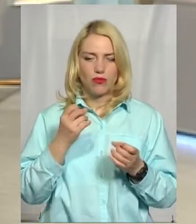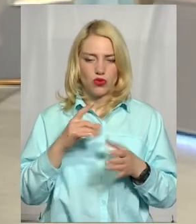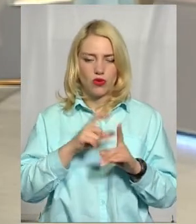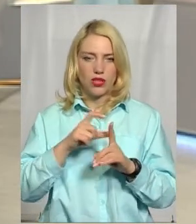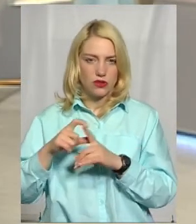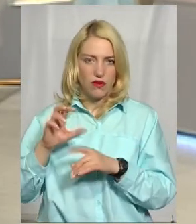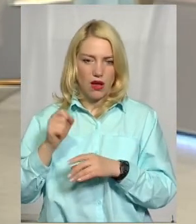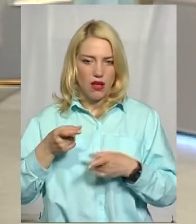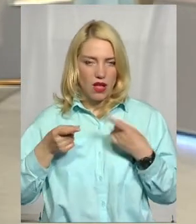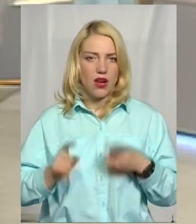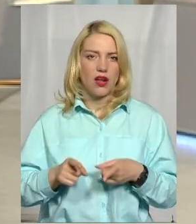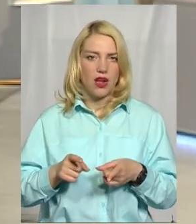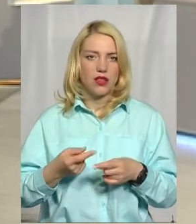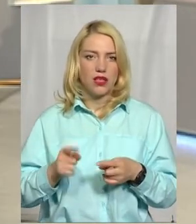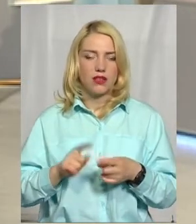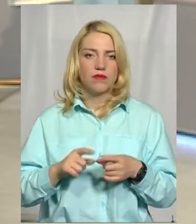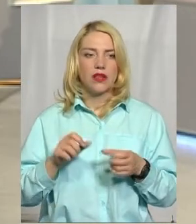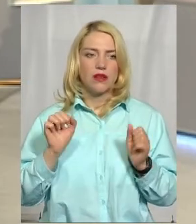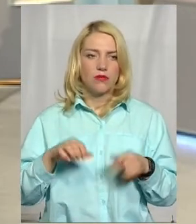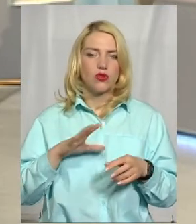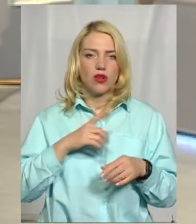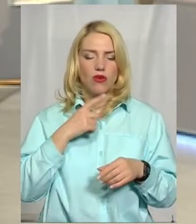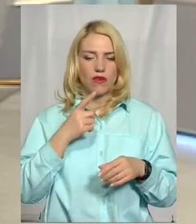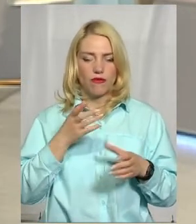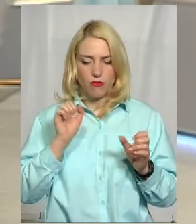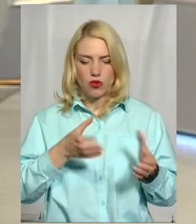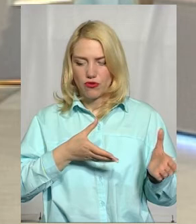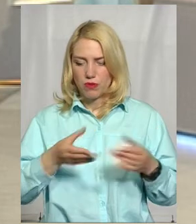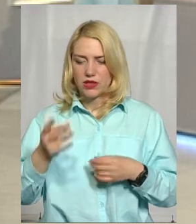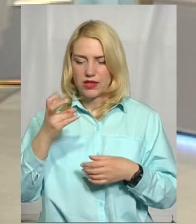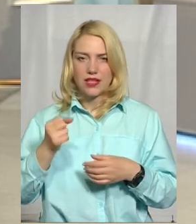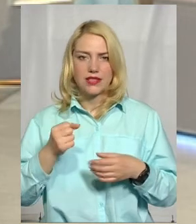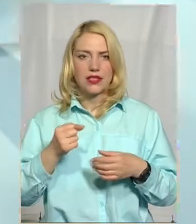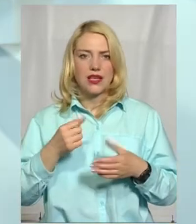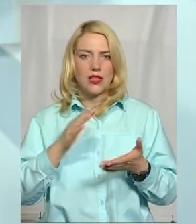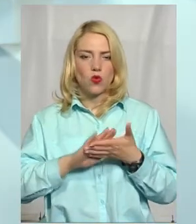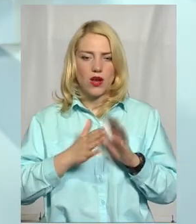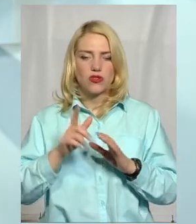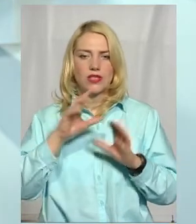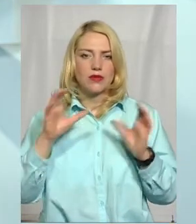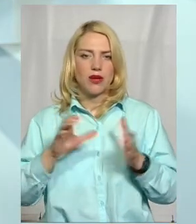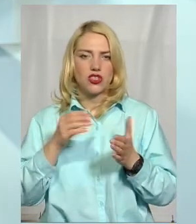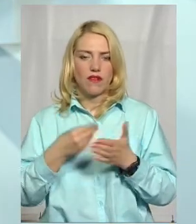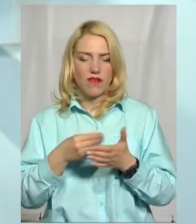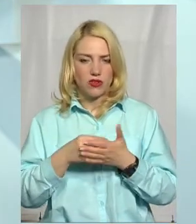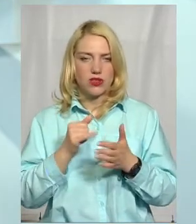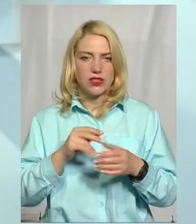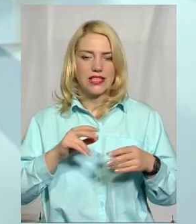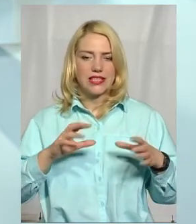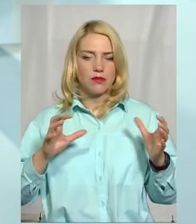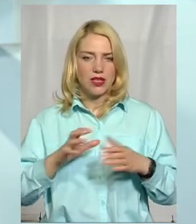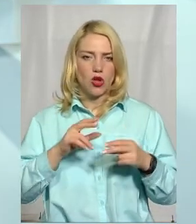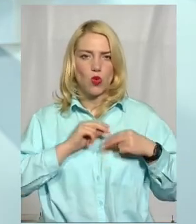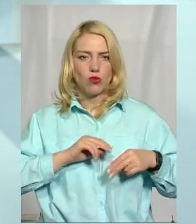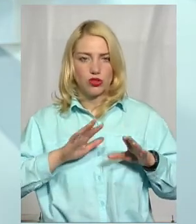може вона вплинути на ситуацію і зі збереженням вартості, і зі збереженням робочих місців? Впевнений, що може. І